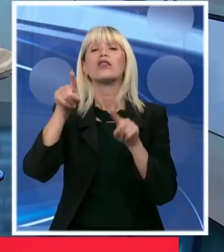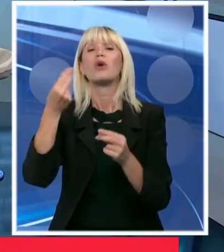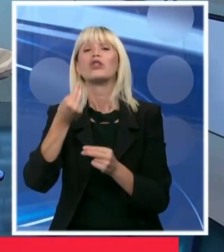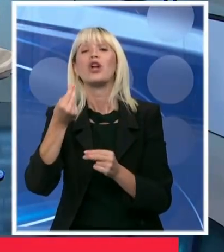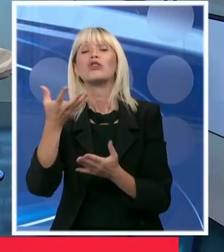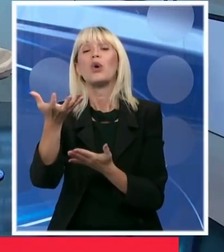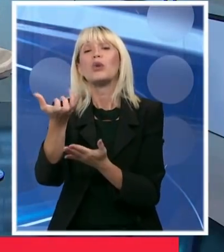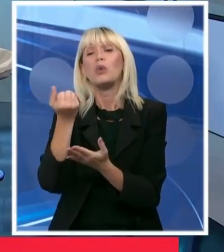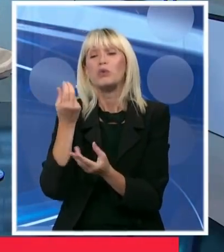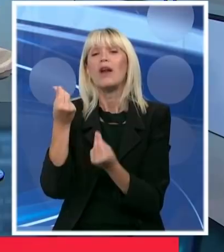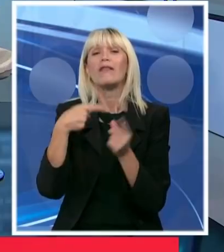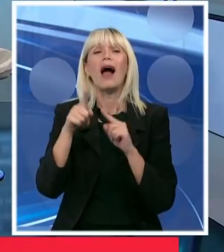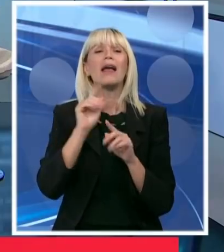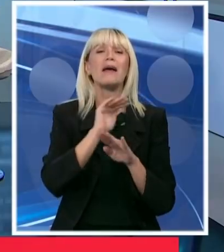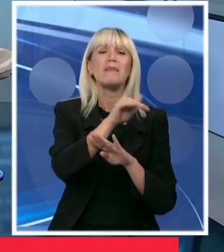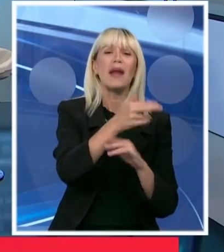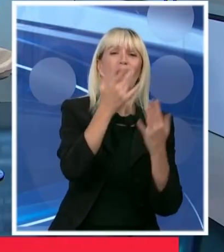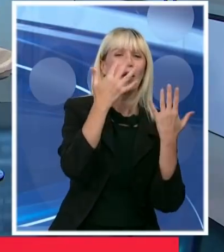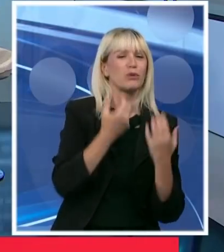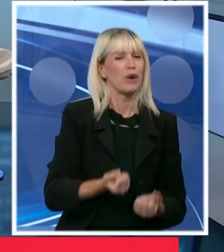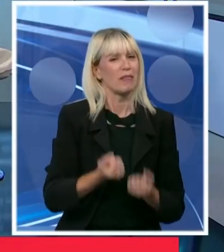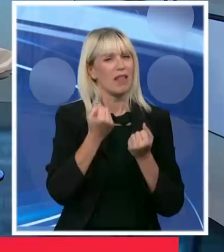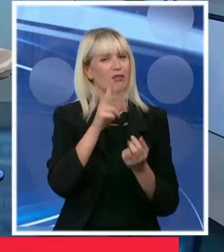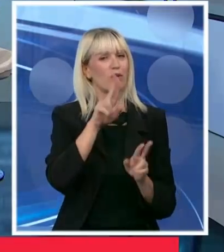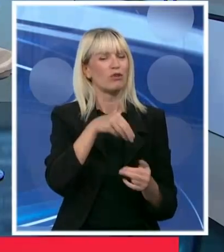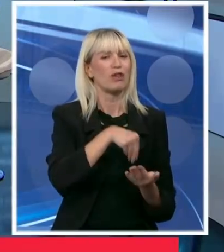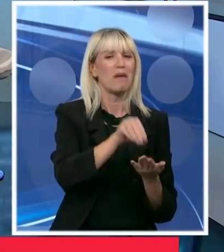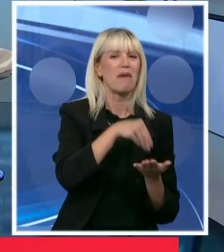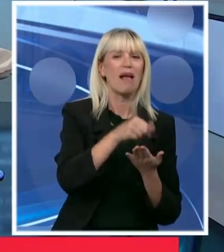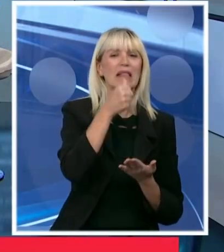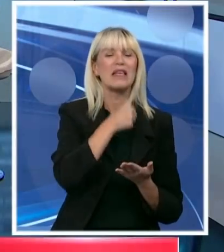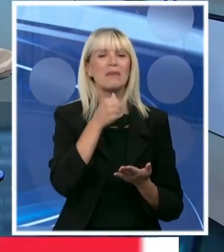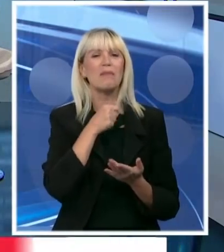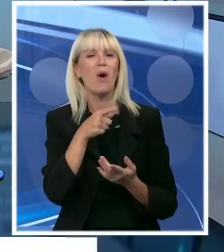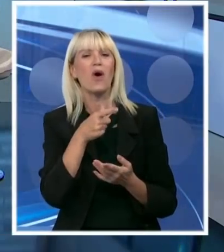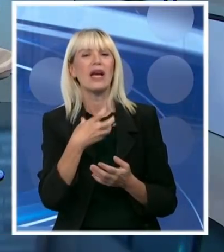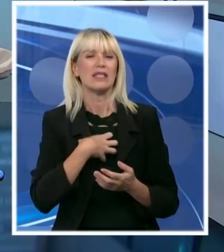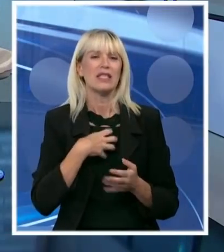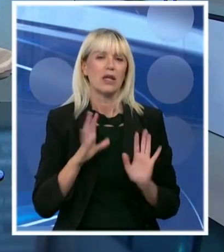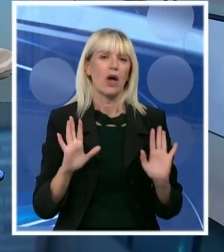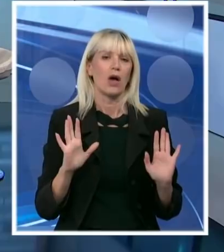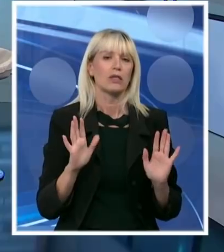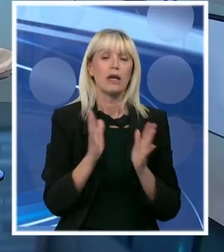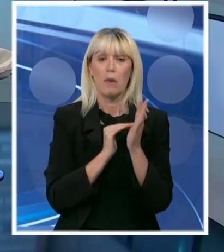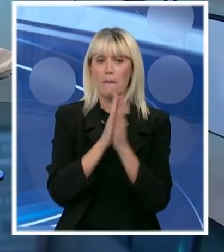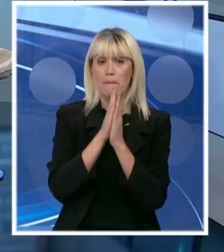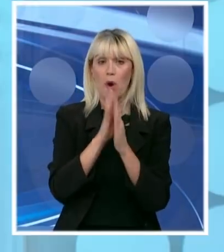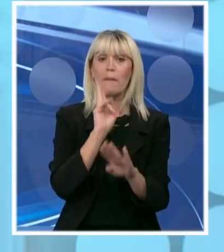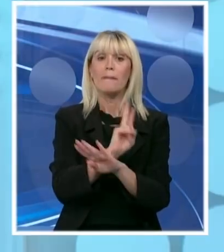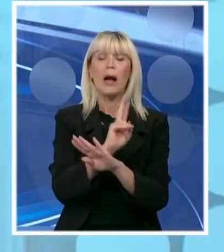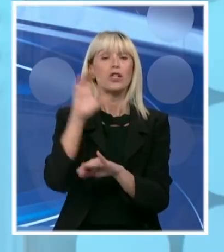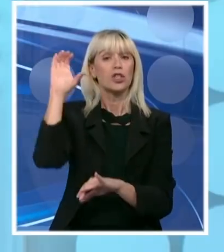računa im je vrlo teško da mogu da plate poreze i doprinosa i tako dalje. Dakle, ja vas samo molim da pažljivo slušate. idemo na